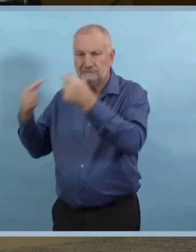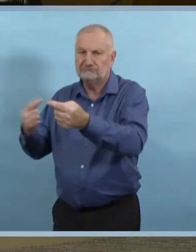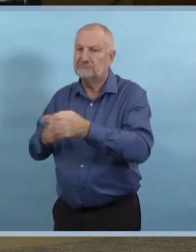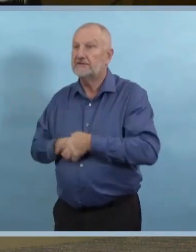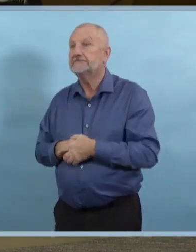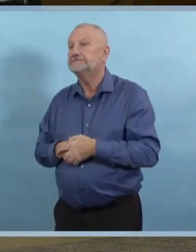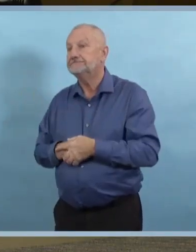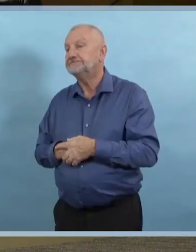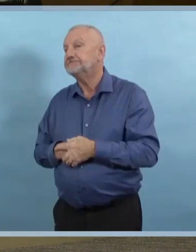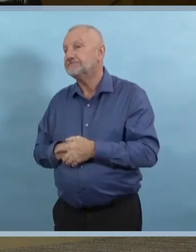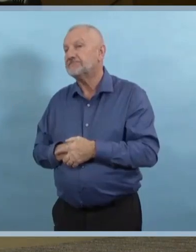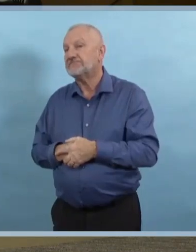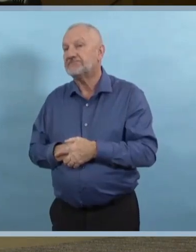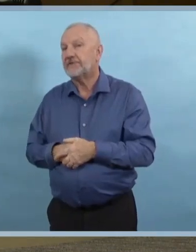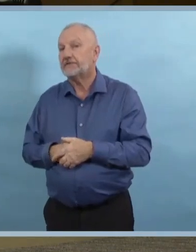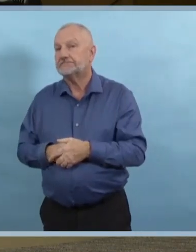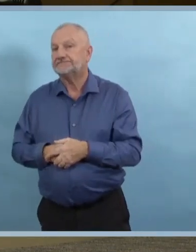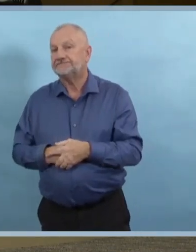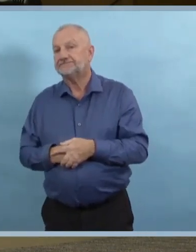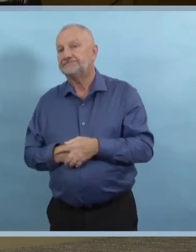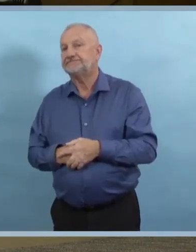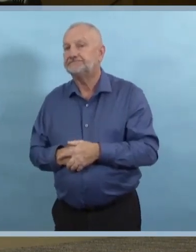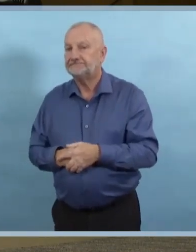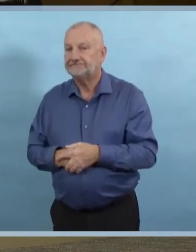Et j'ai aussi une question pour la lettre.